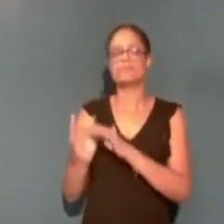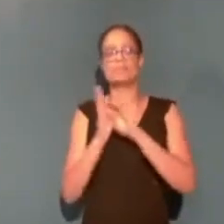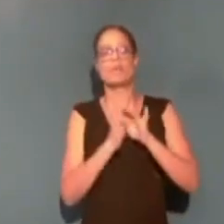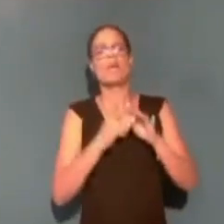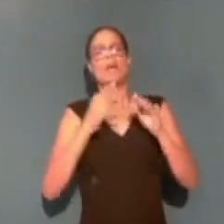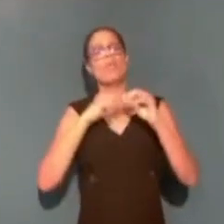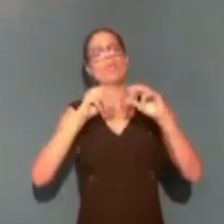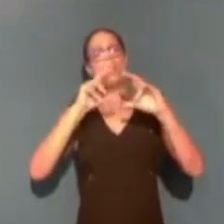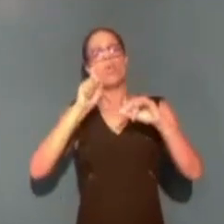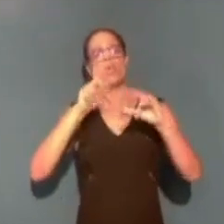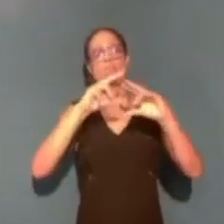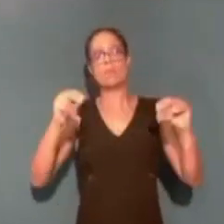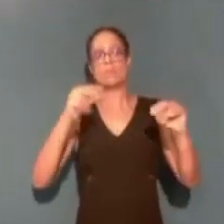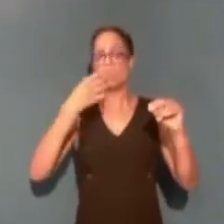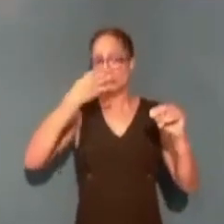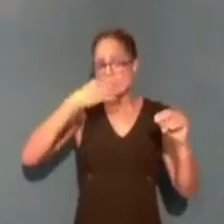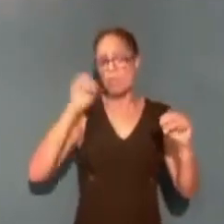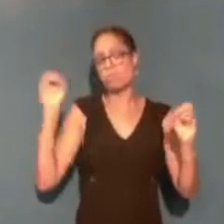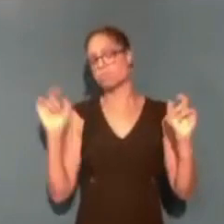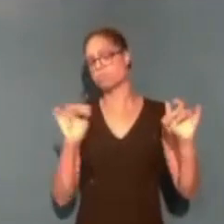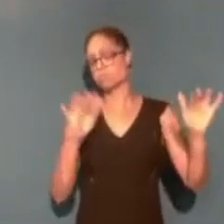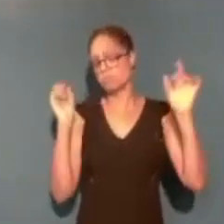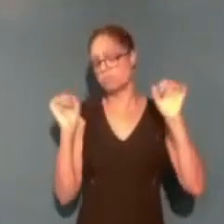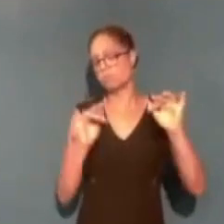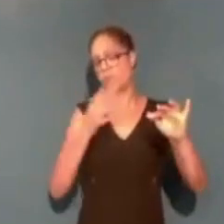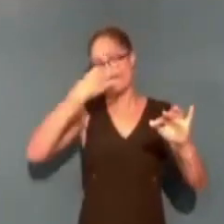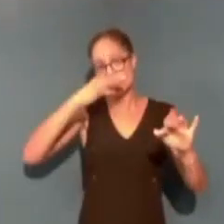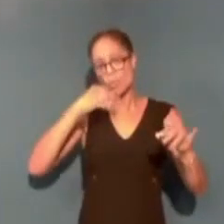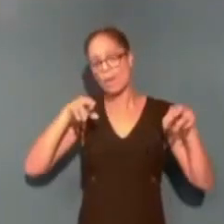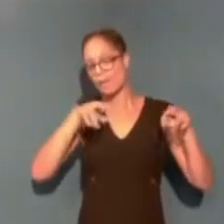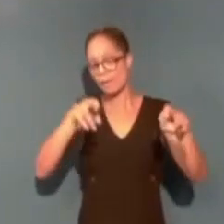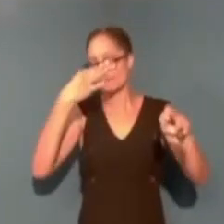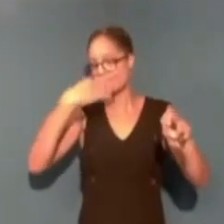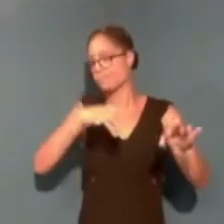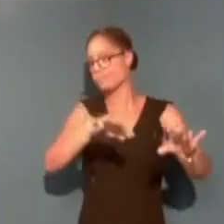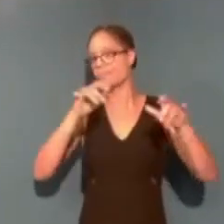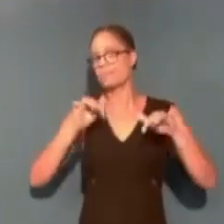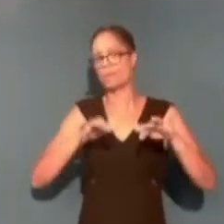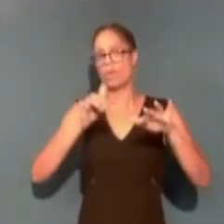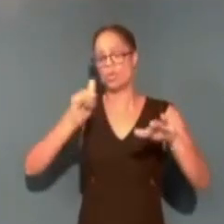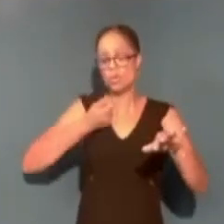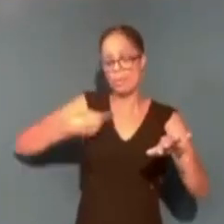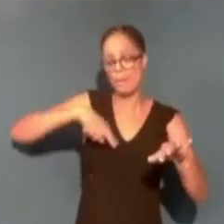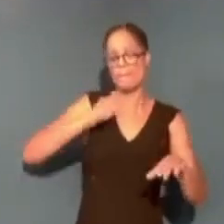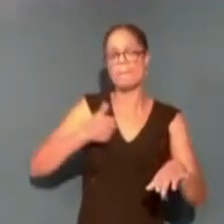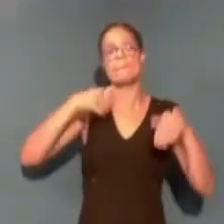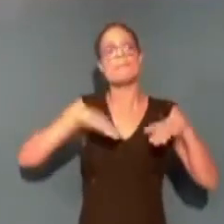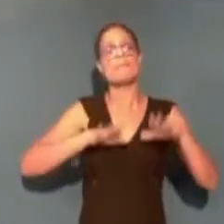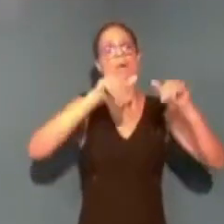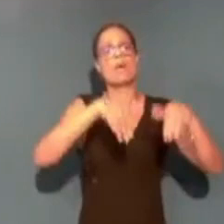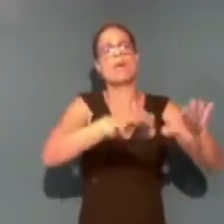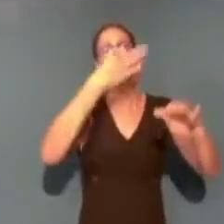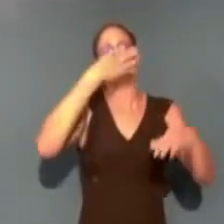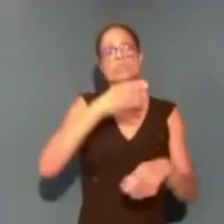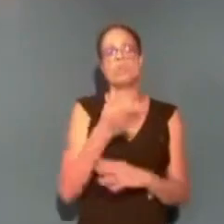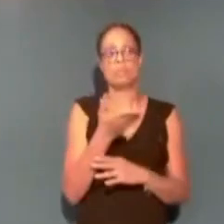polluons notre pays, nous polluons nos rivières, nous polluons nos mers. Or, la mer, c'est une